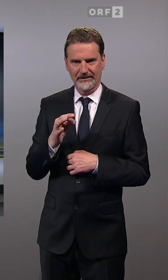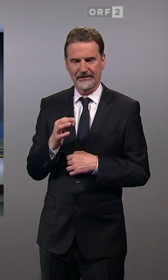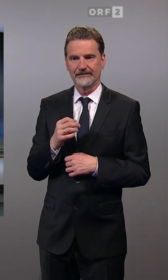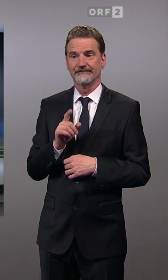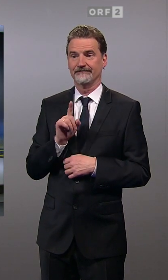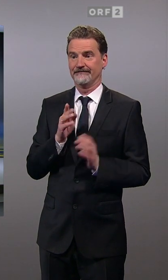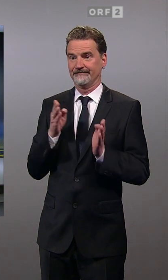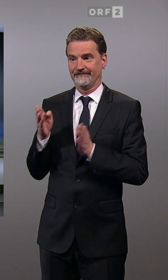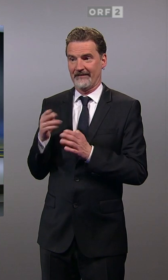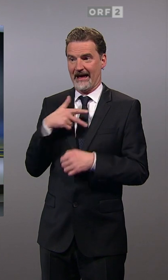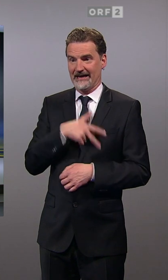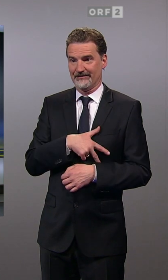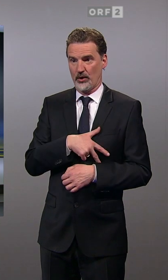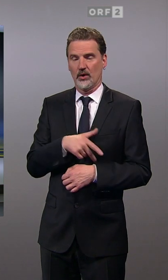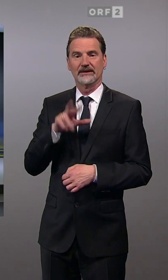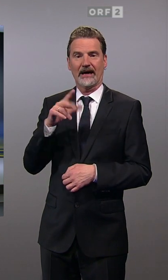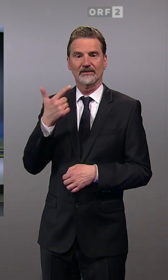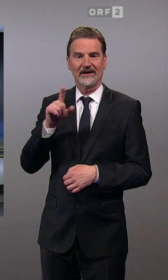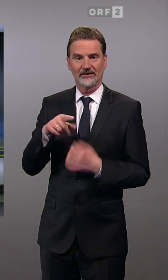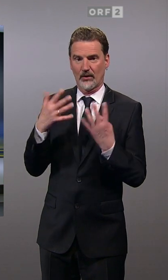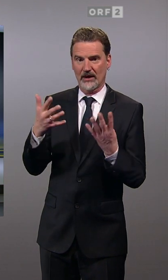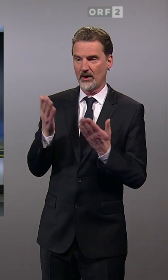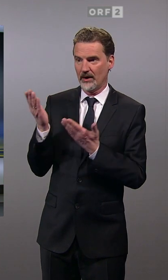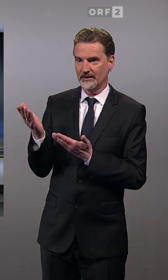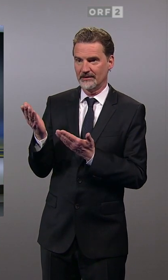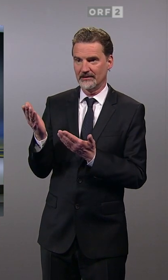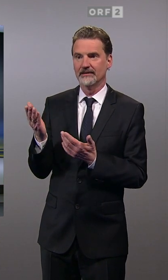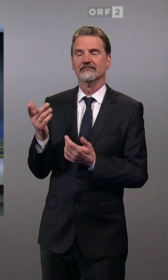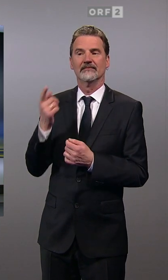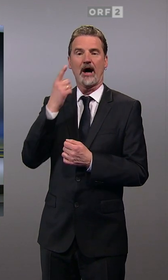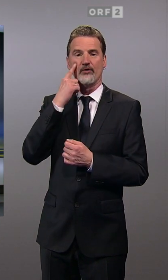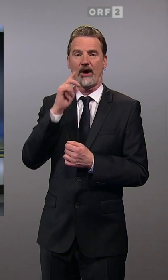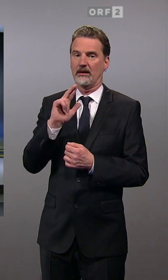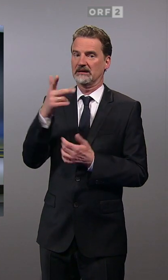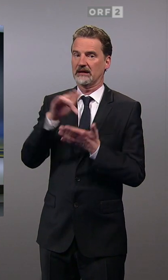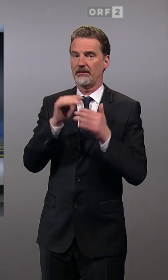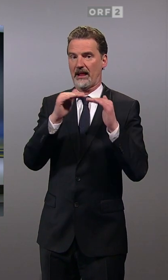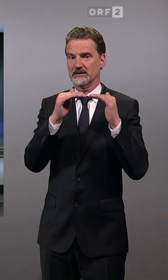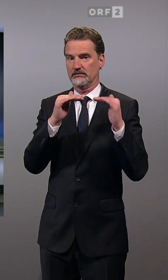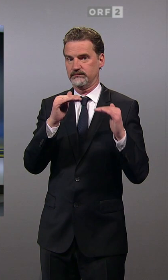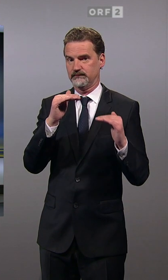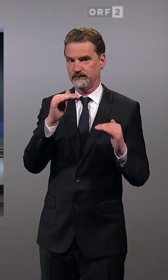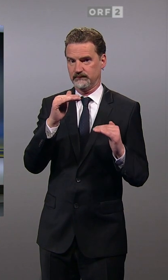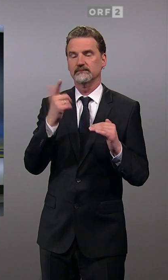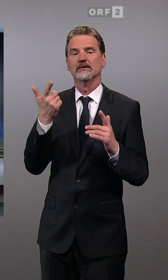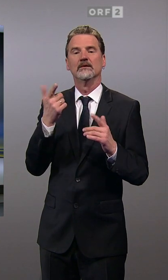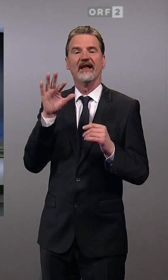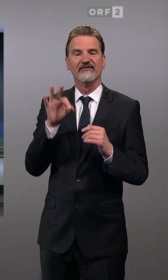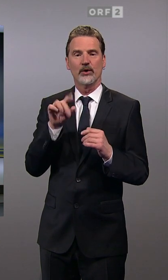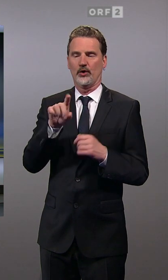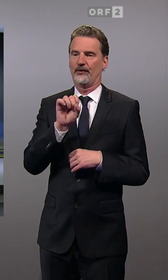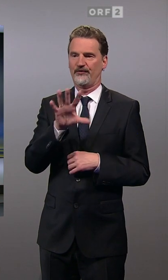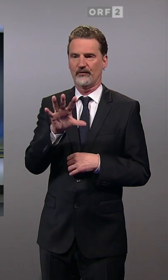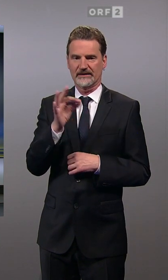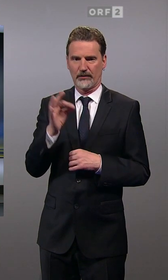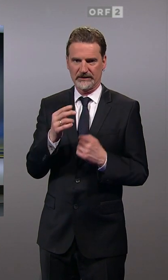Die SPÖ 23,9, deutlich auf Platz 3. Die Freiheitliche Partei mit knapp 15 Prozent.